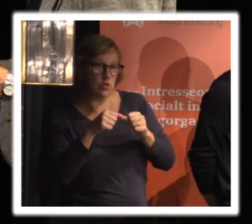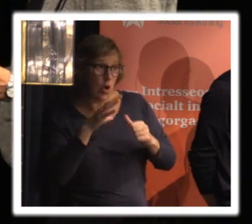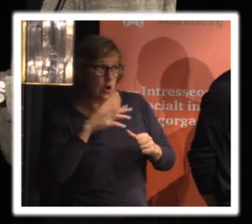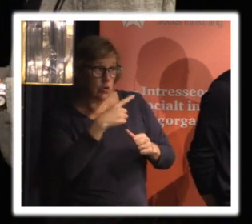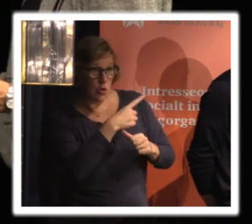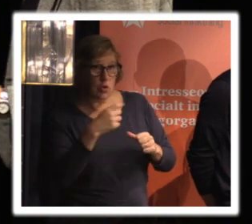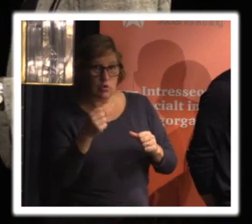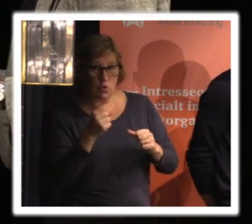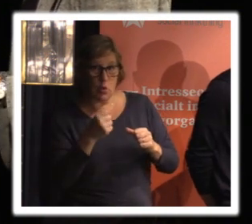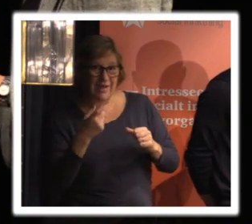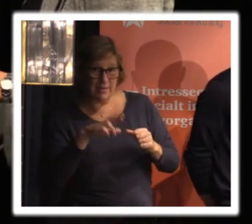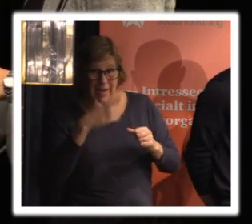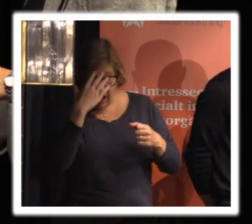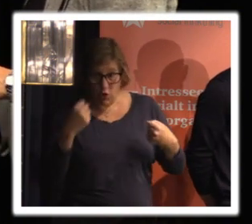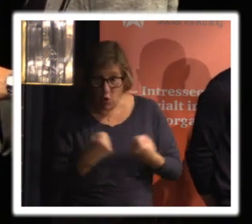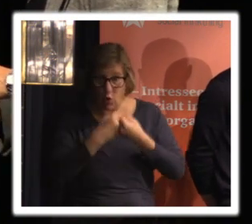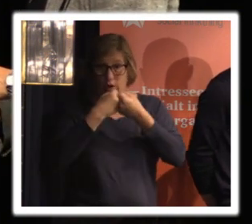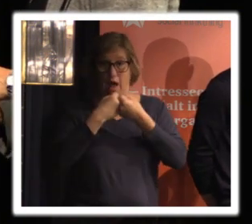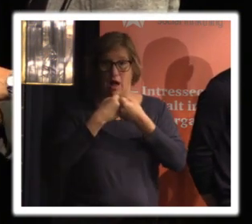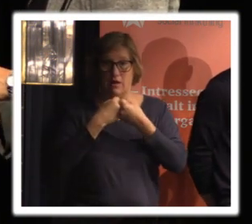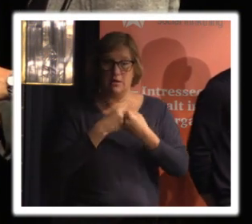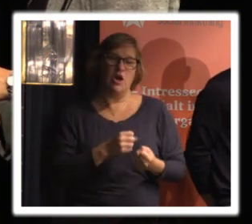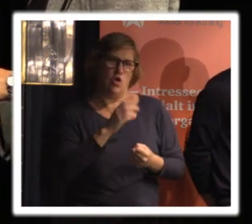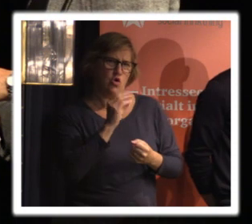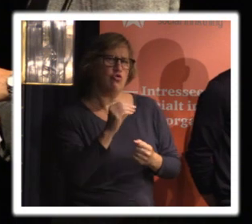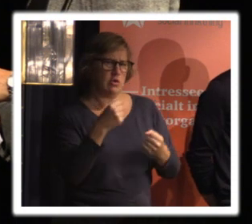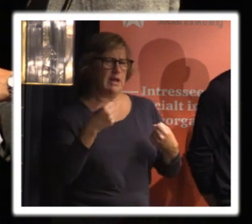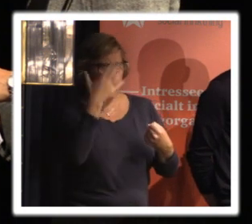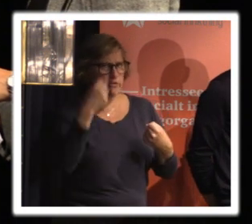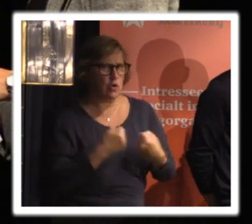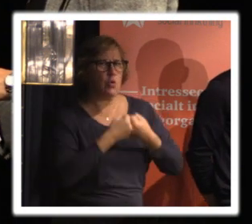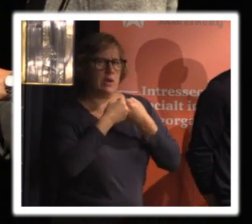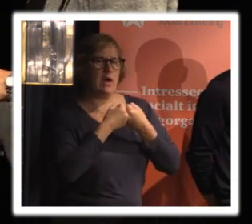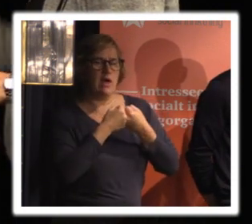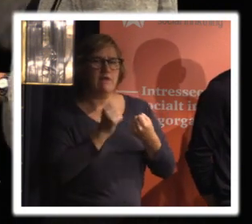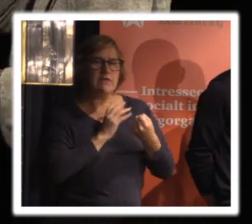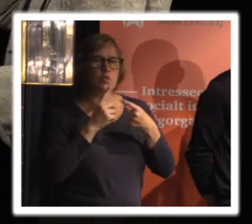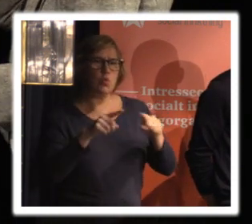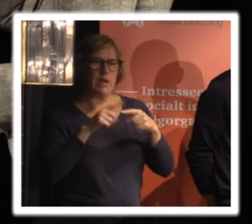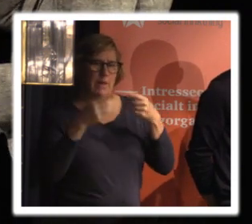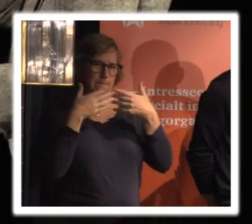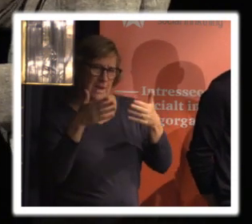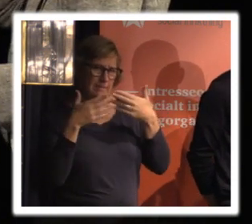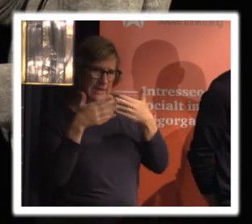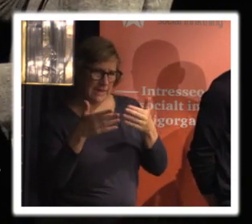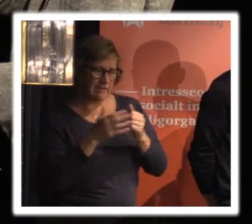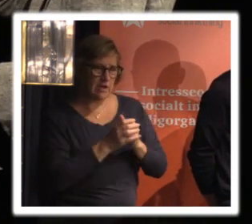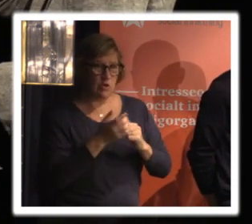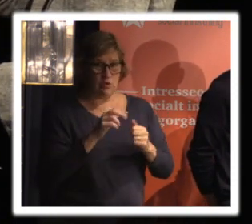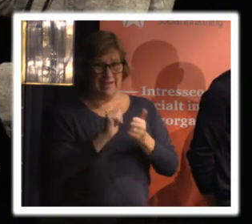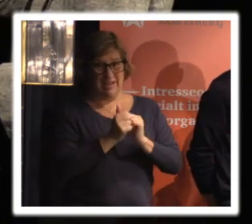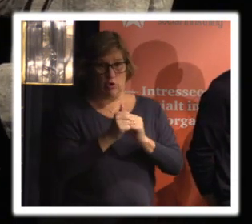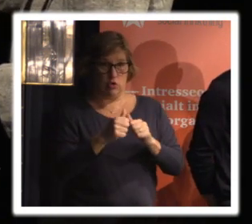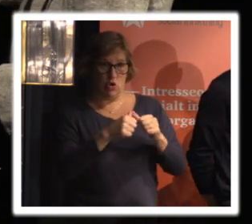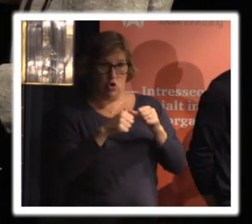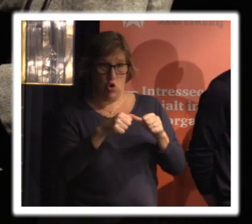exempel liksom krockar det här på något sätt eller Jo men det gör det det finns ju olika perspektiv nu blir ju idrottsrörelsen som jag kan